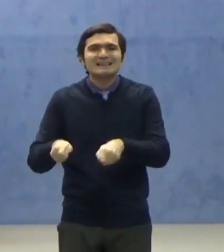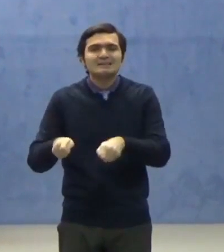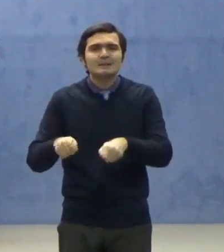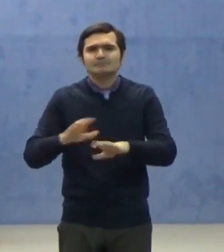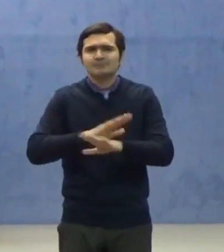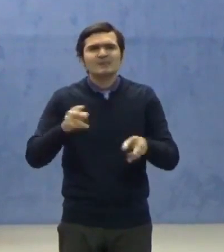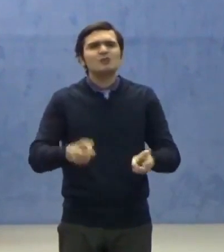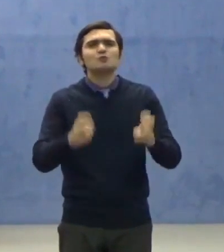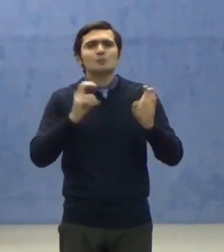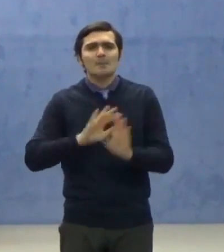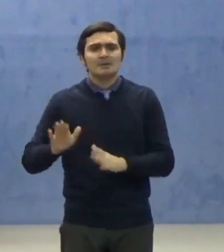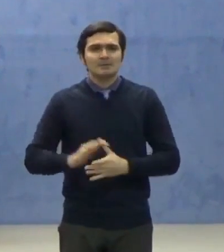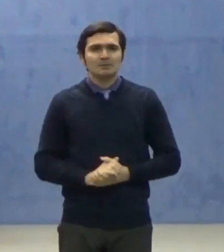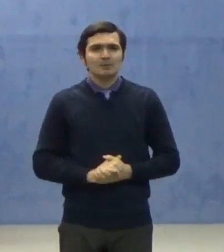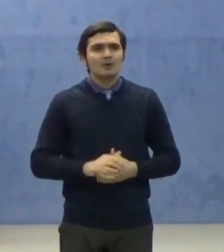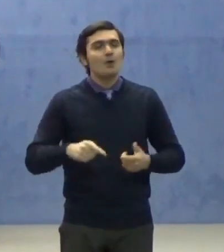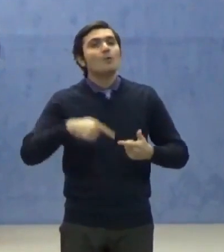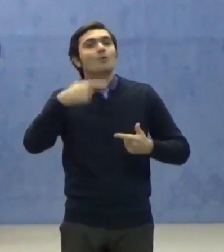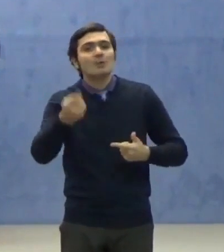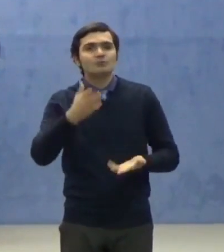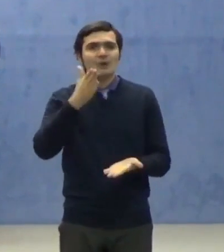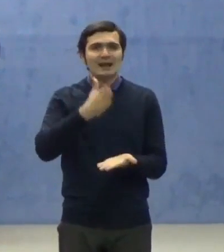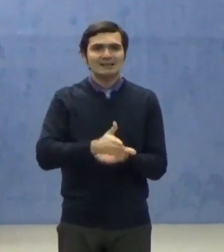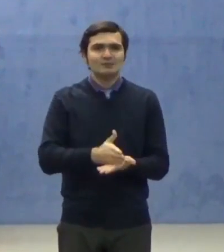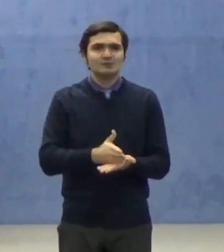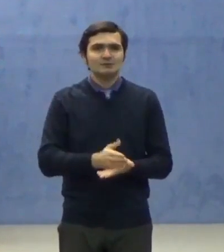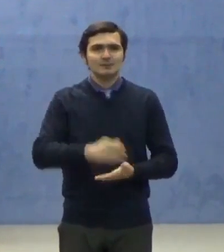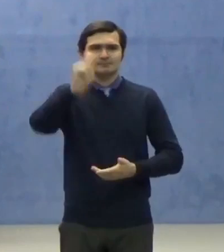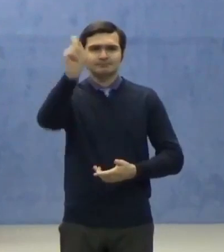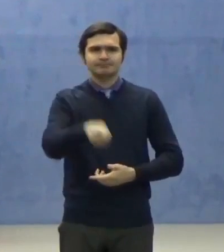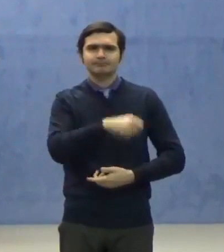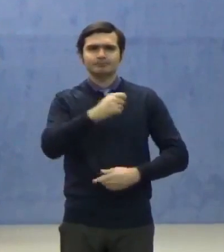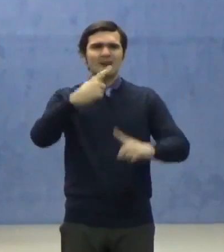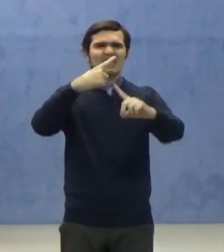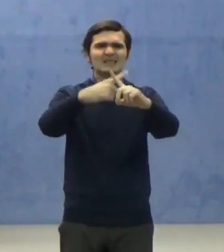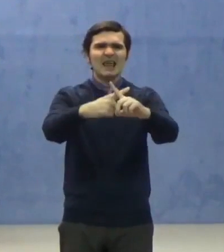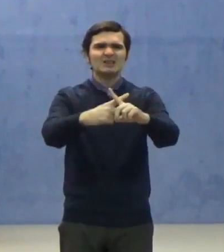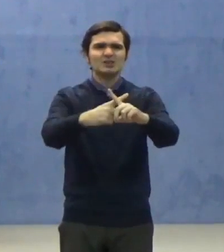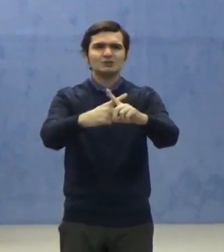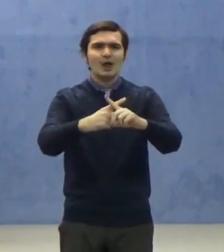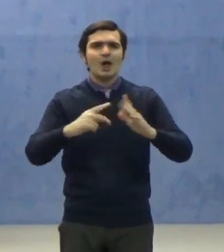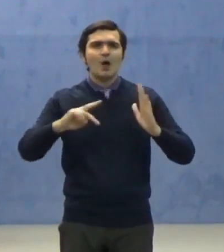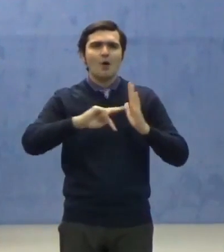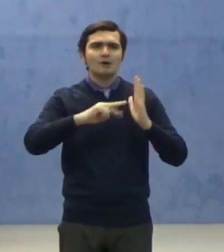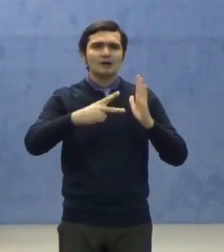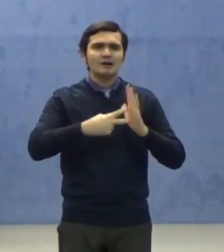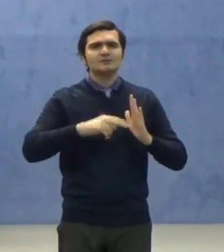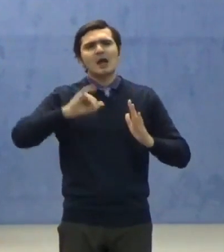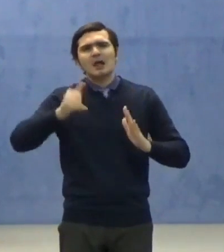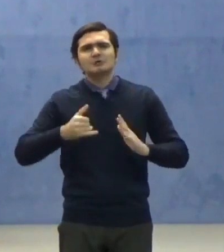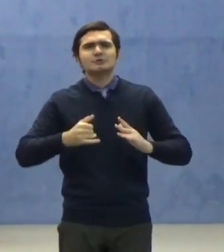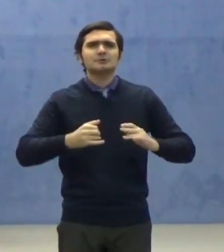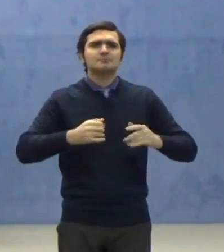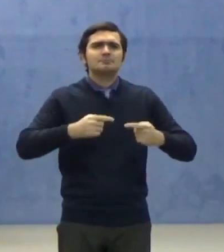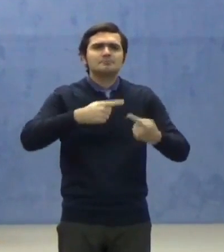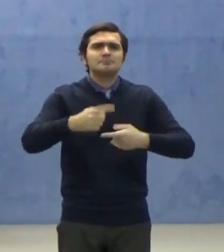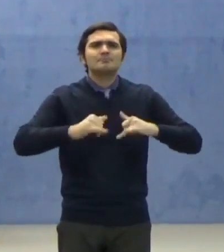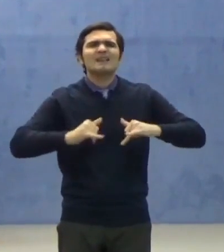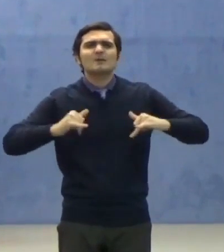Următoarea decizie interzice organizarea și desfășurarea